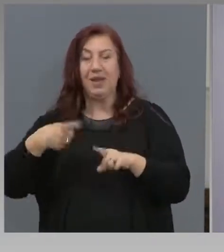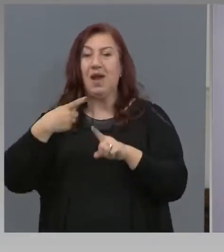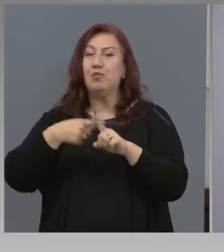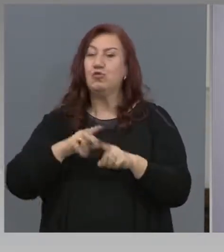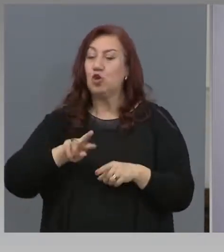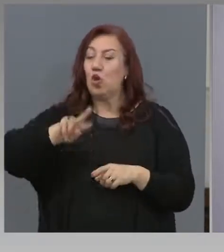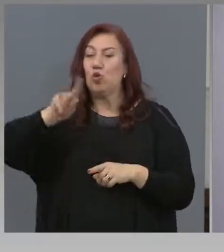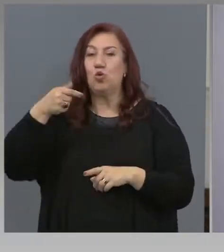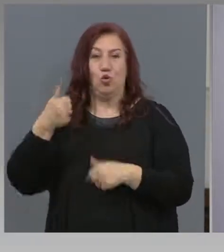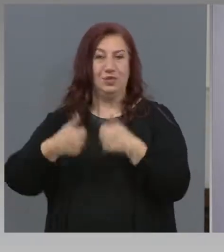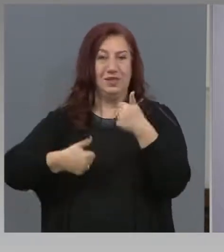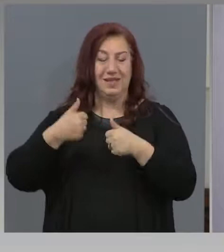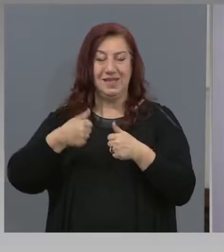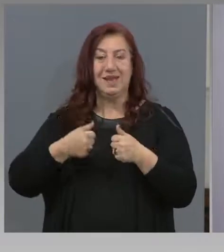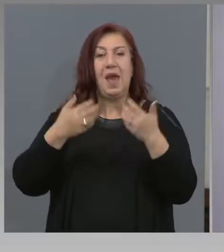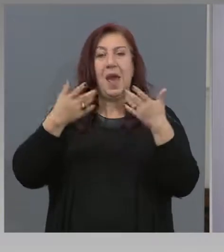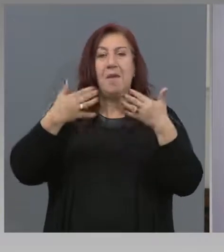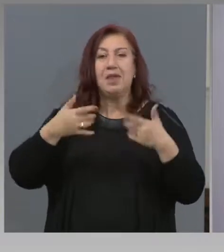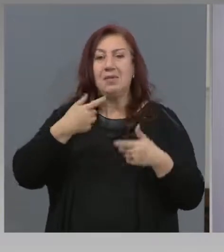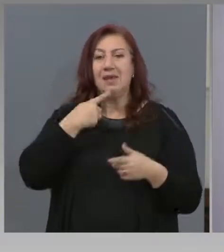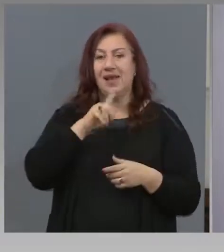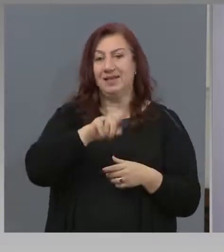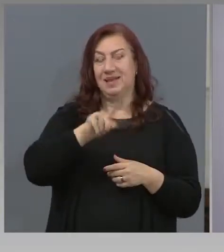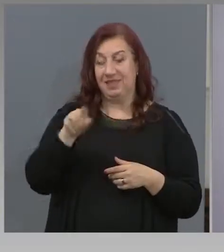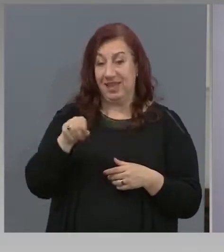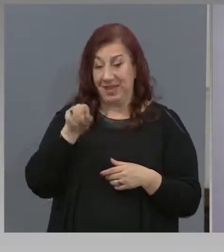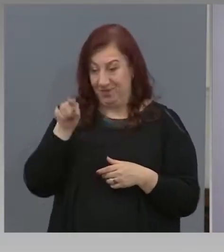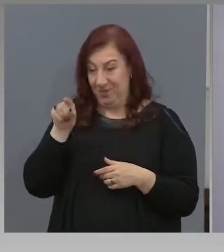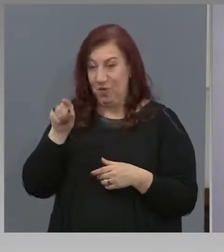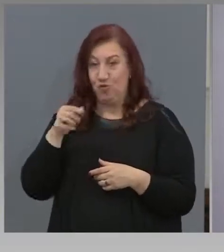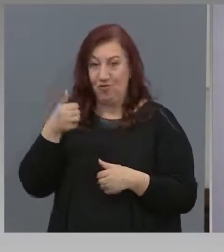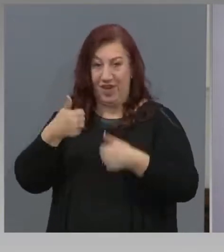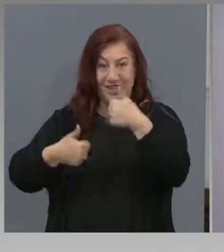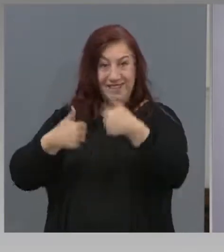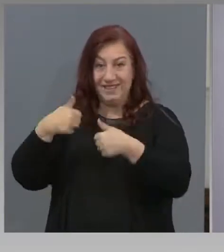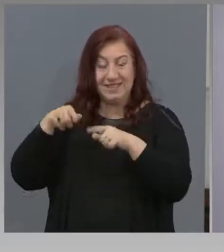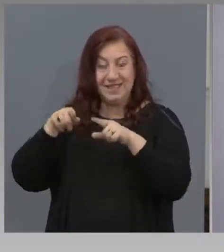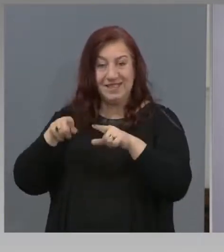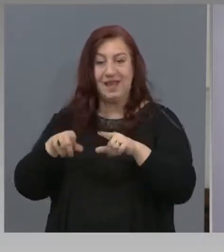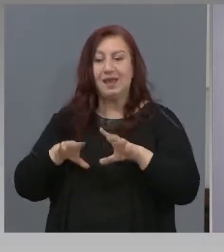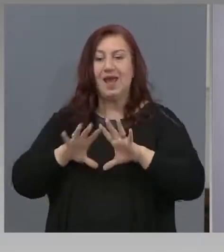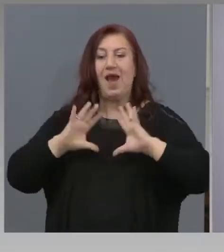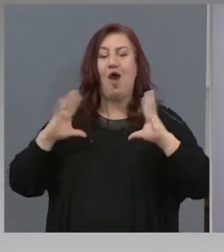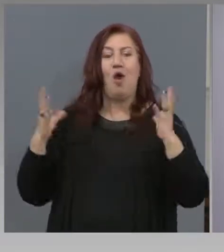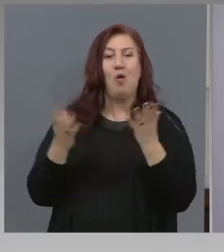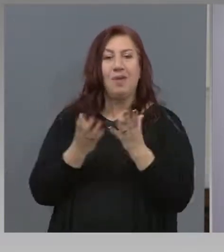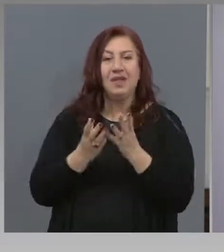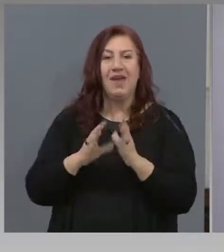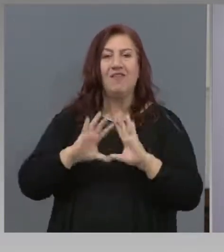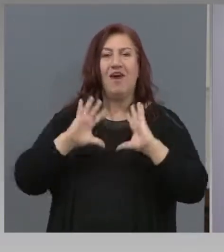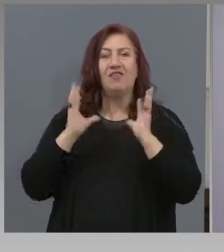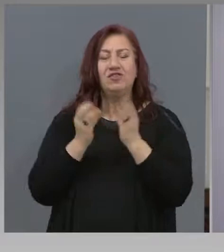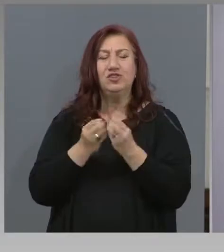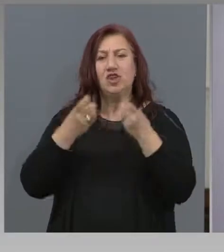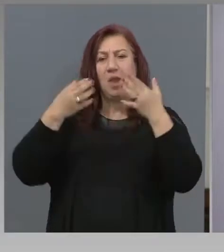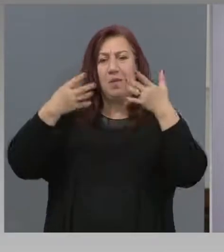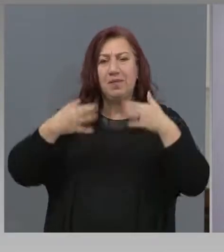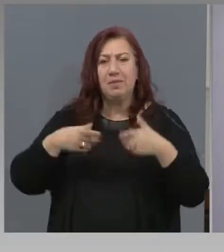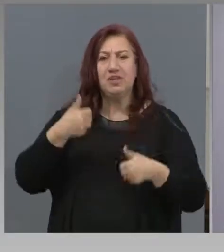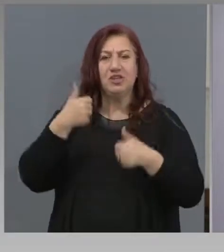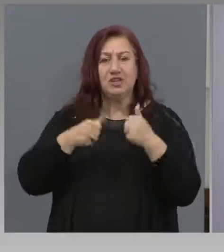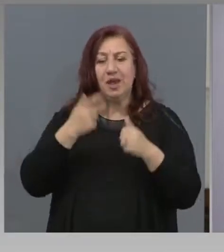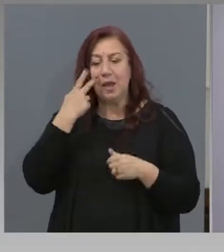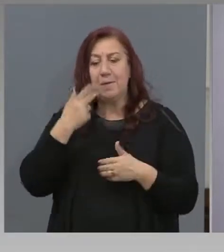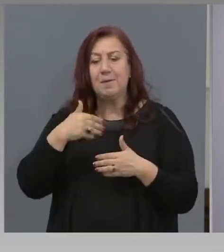Това е едно състезание, което най-общо обединява всички математически състезания, които са предвидени в